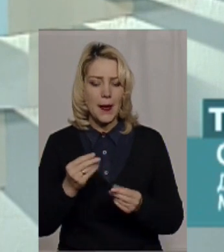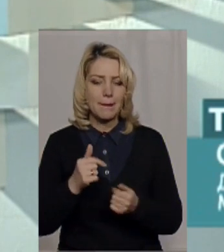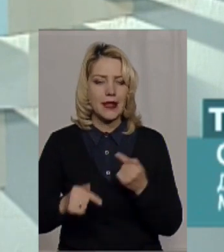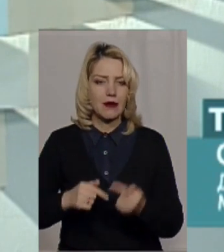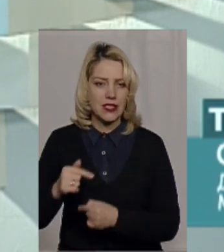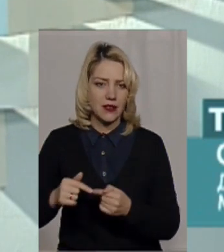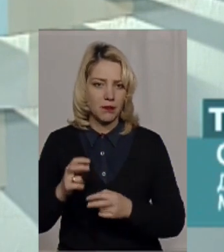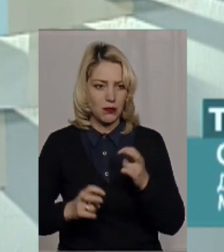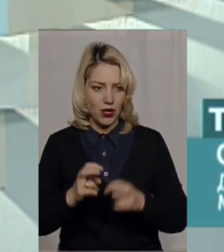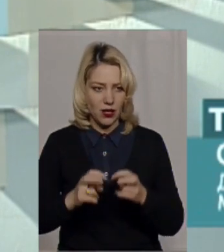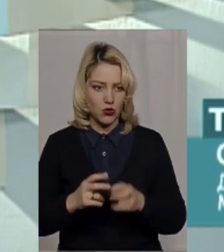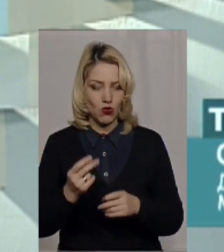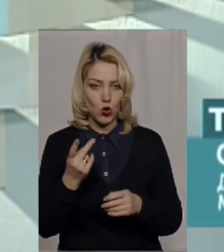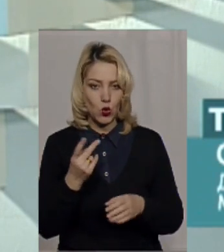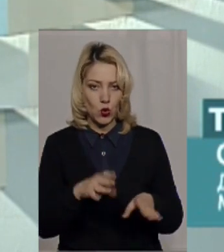другому рівні.